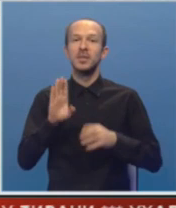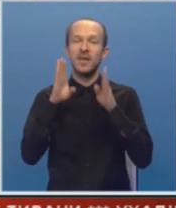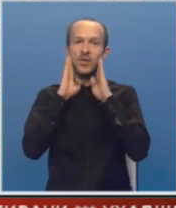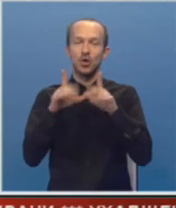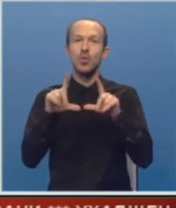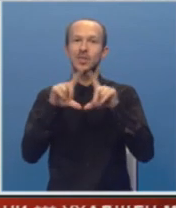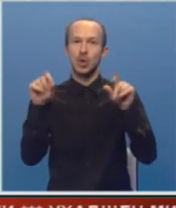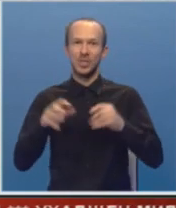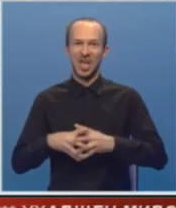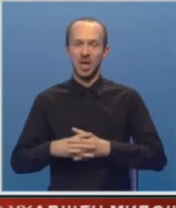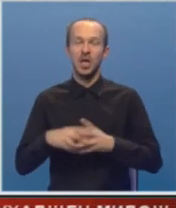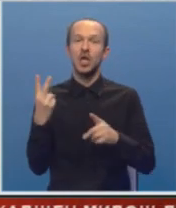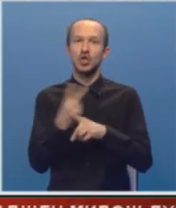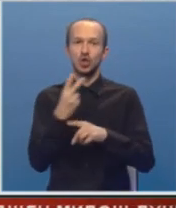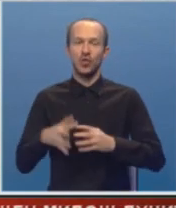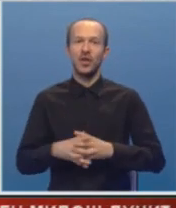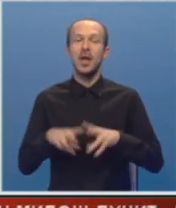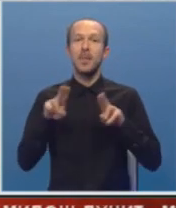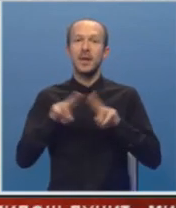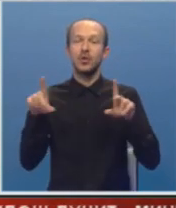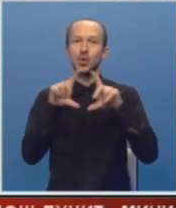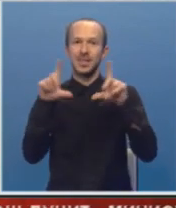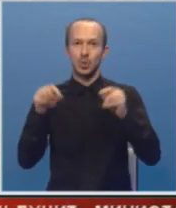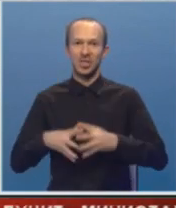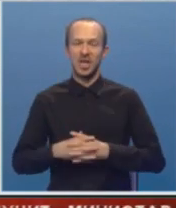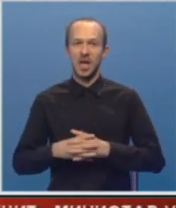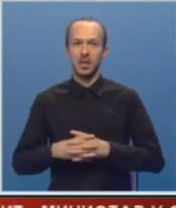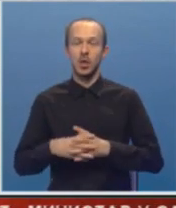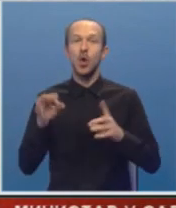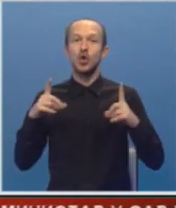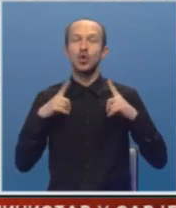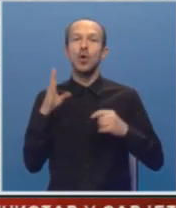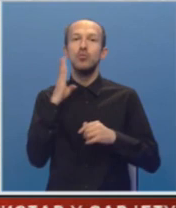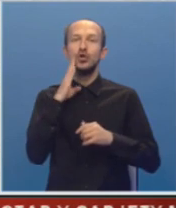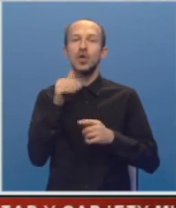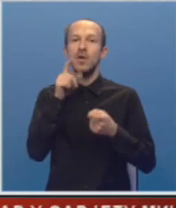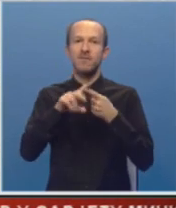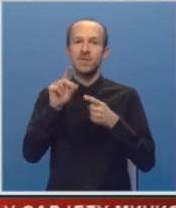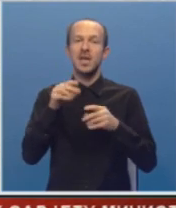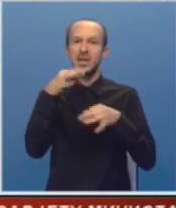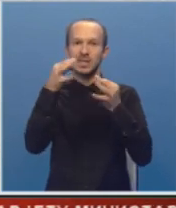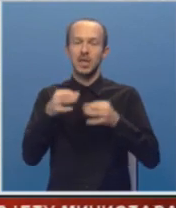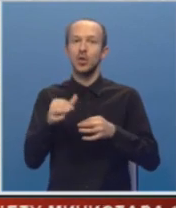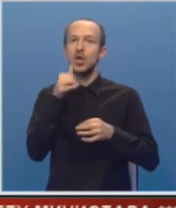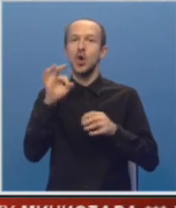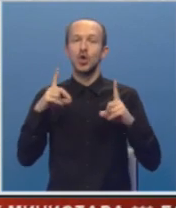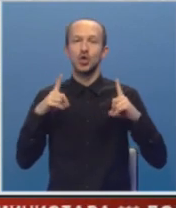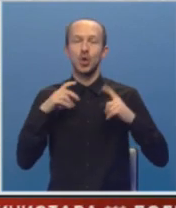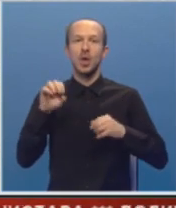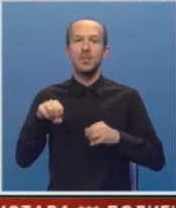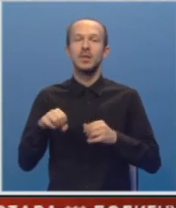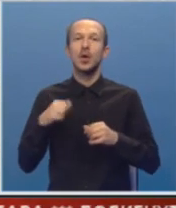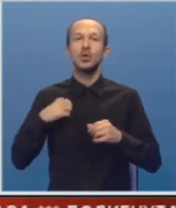u institucije države, u pravosudne institucije, očekujem poštenu i fer istragu i očekujem da